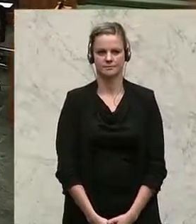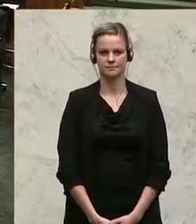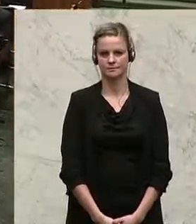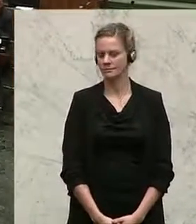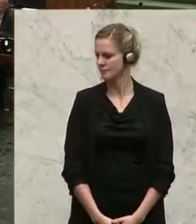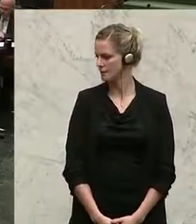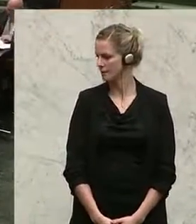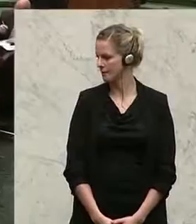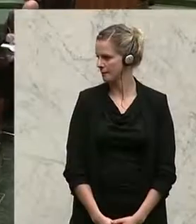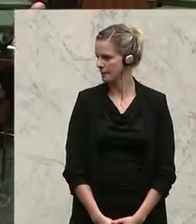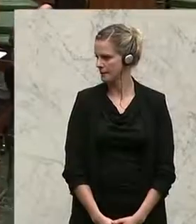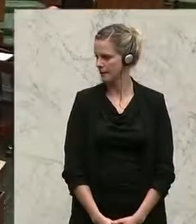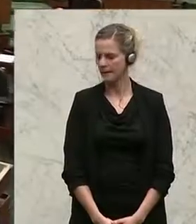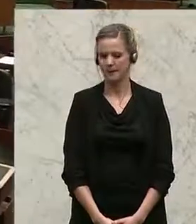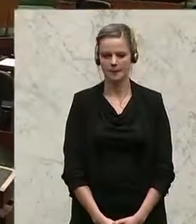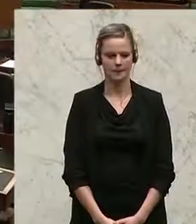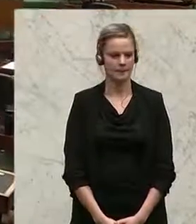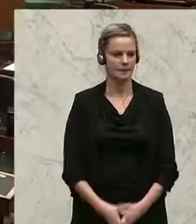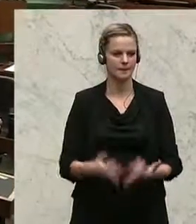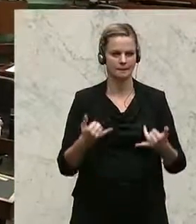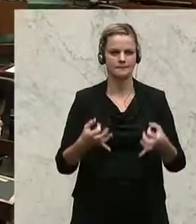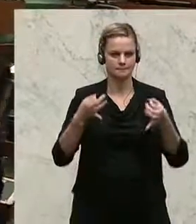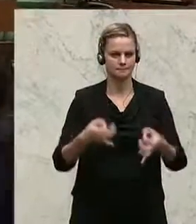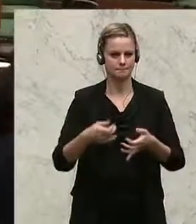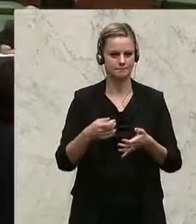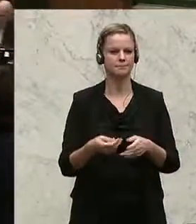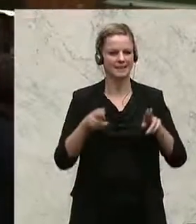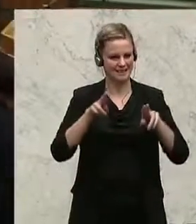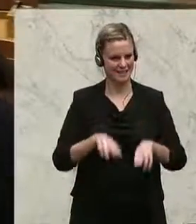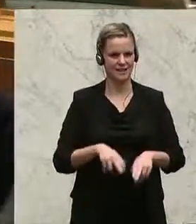wegen der Flüchtlingspolitik der Bundesregierung. Als nächster kommt Johannes Schäfer.